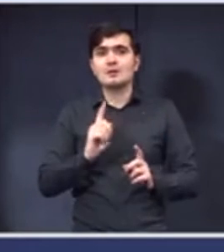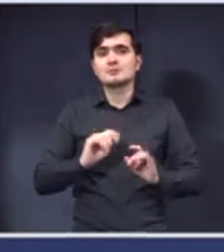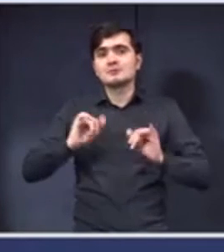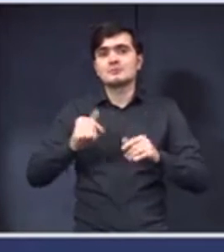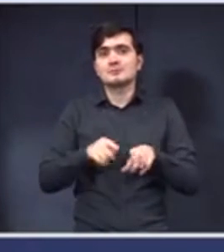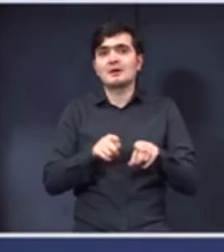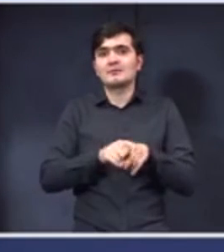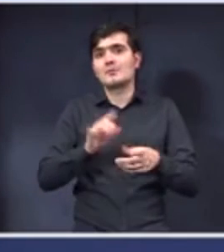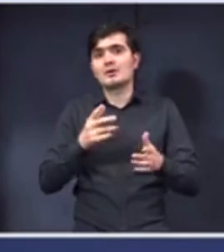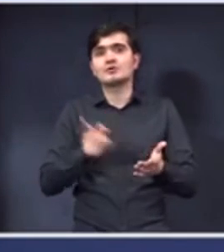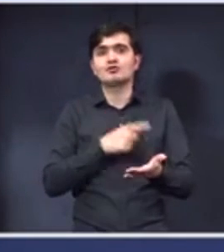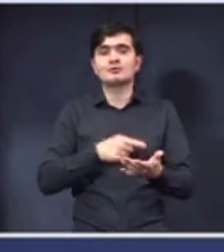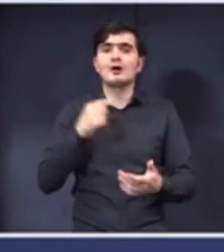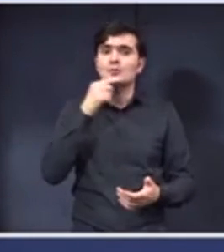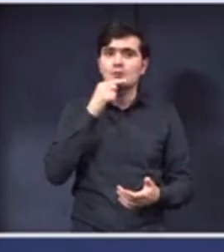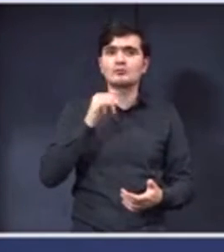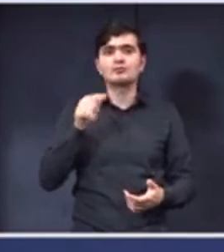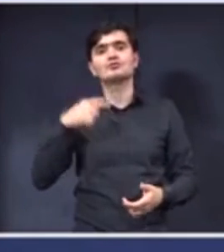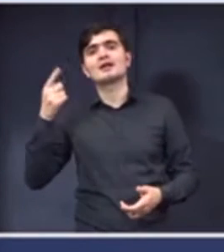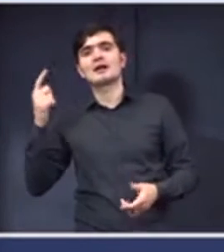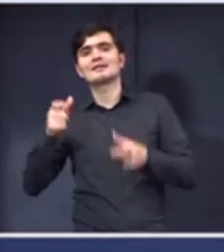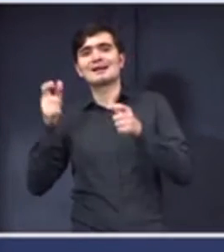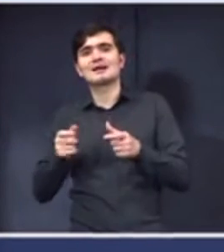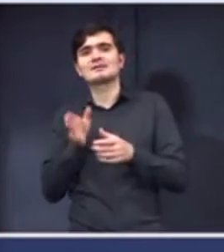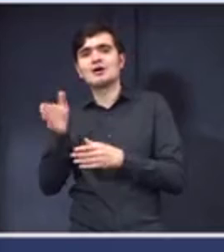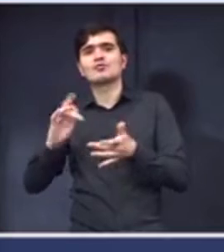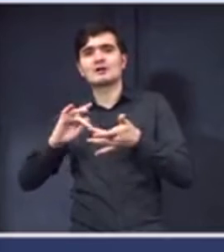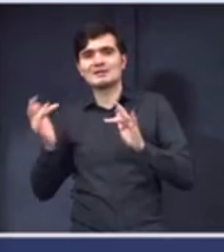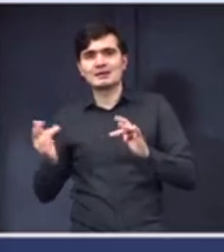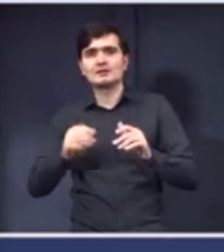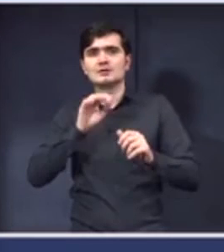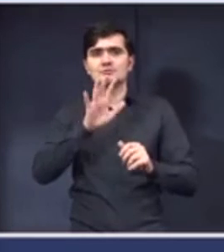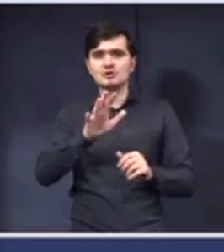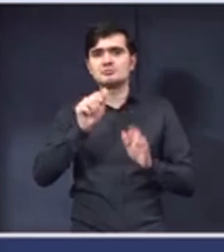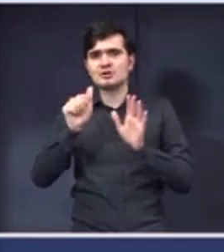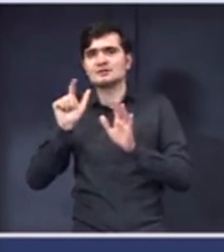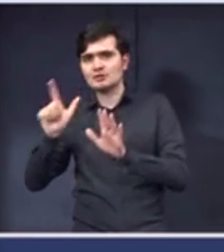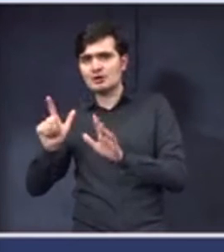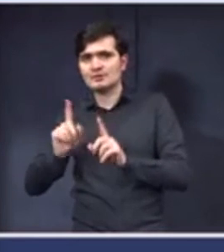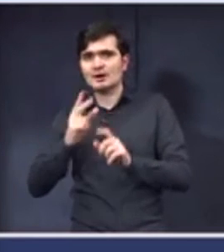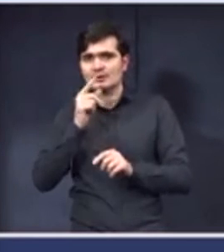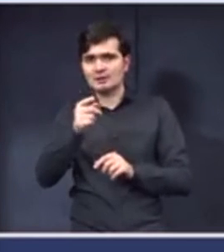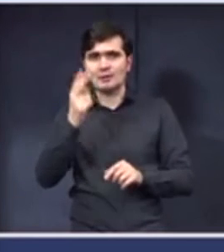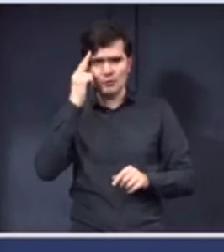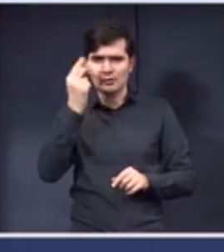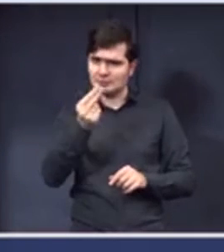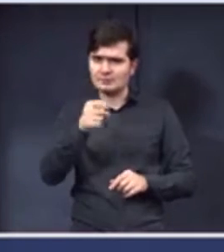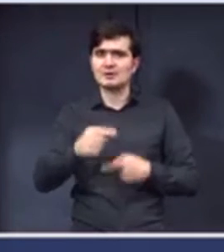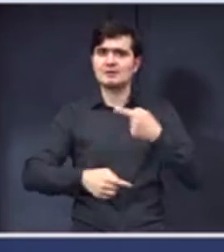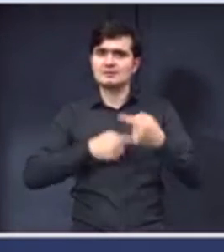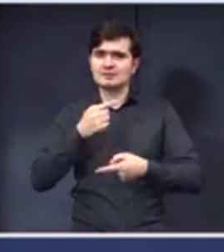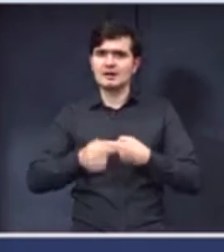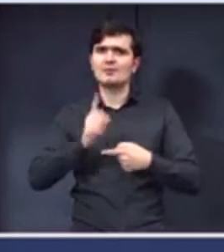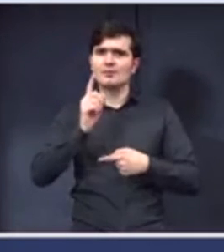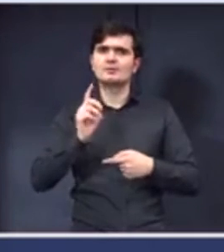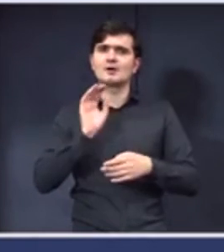în scenariul roșu, în care celelalte clase sunt deja în online 5, 6, 7, dacă la asta vă referiți. Sunteți un foarte bun cunoscător al sistemului, veți